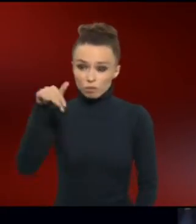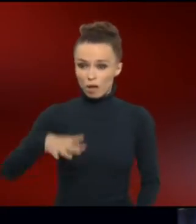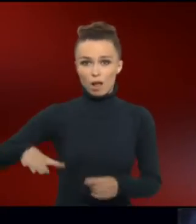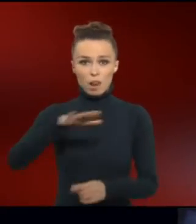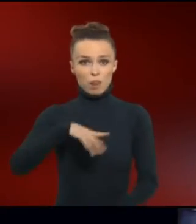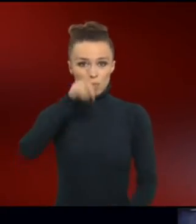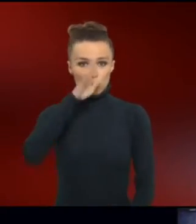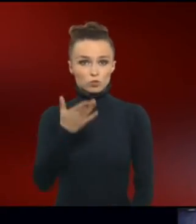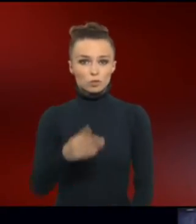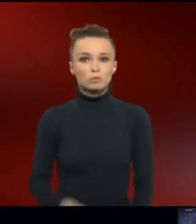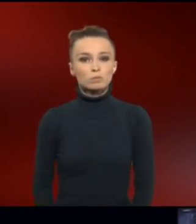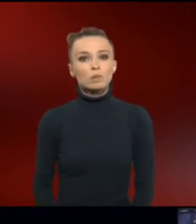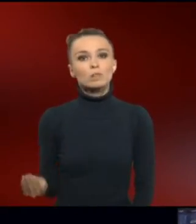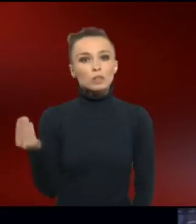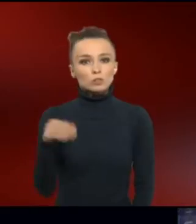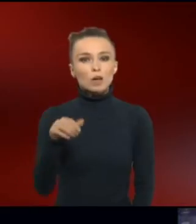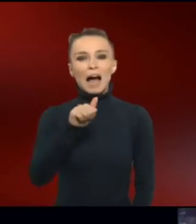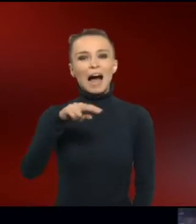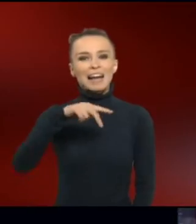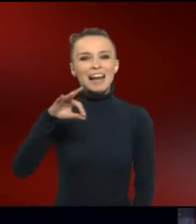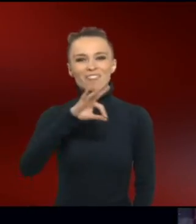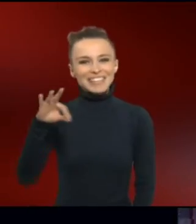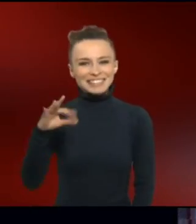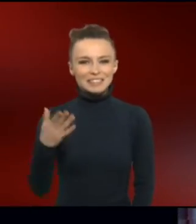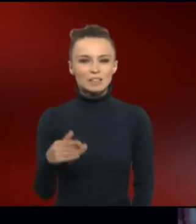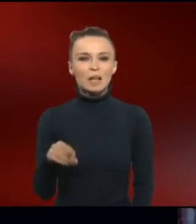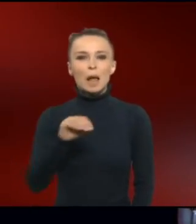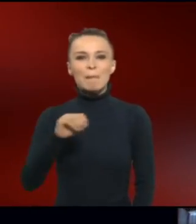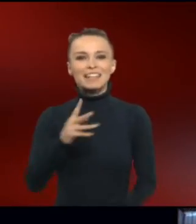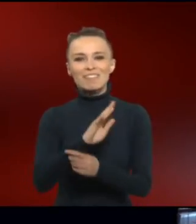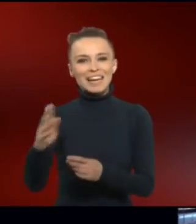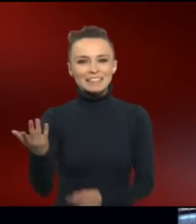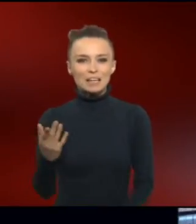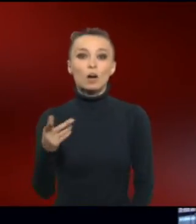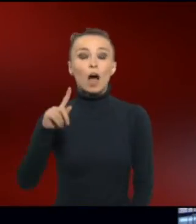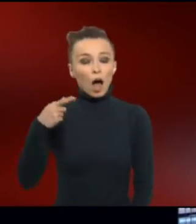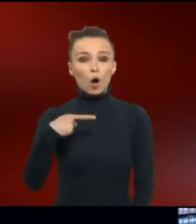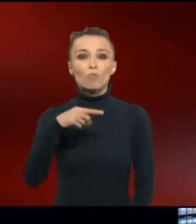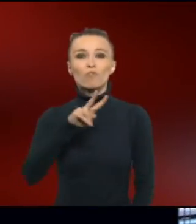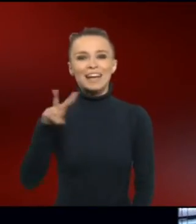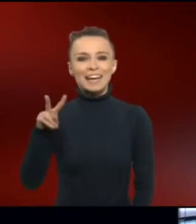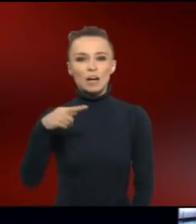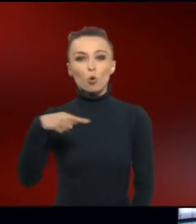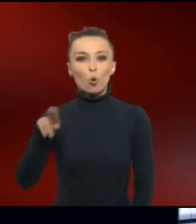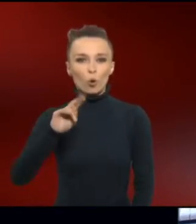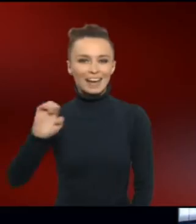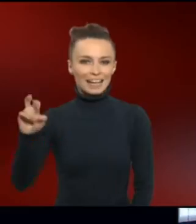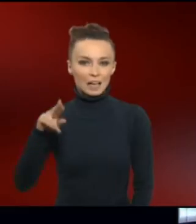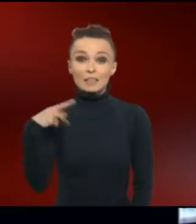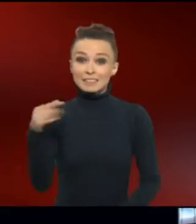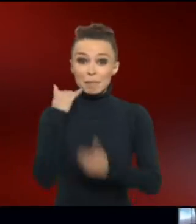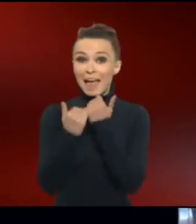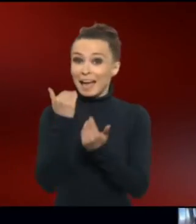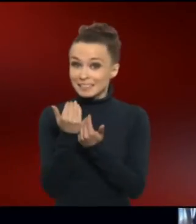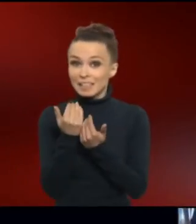zählen zum Beispiel Angela Fritzen, Martin Weser und Verena Günnel. Und Sie erzählen uns,